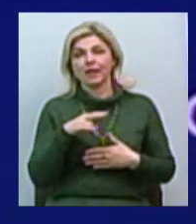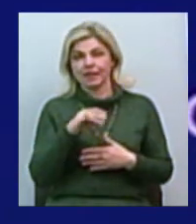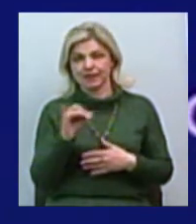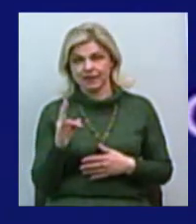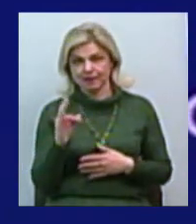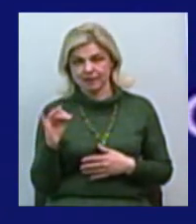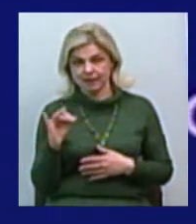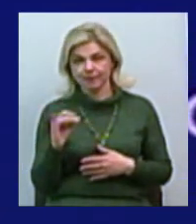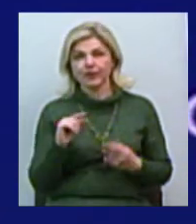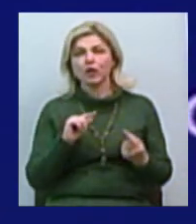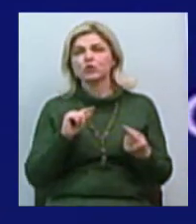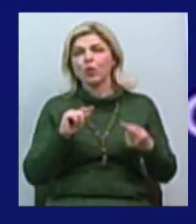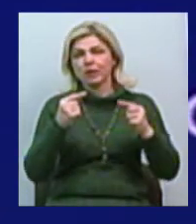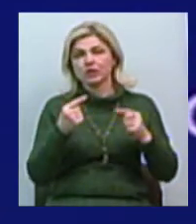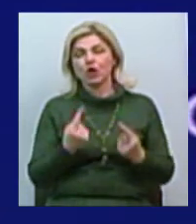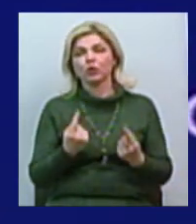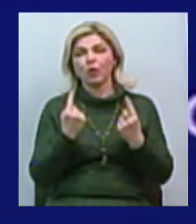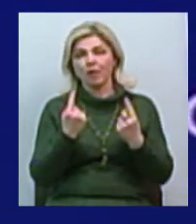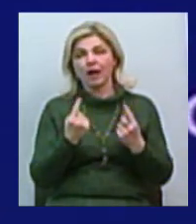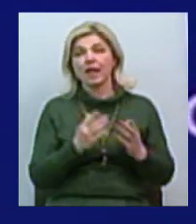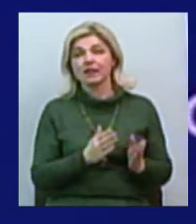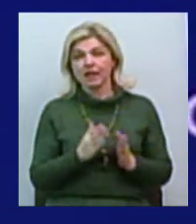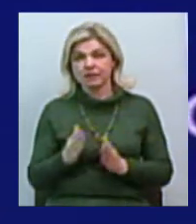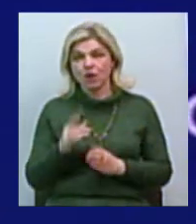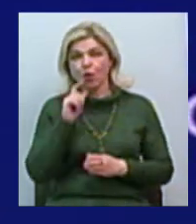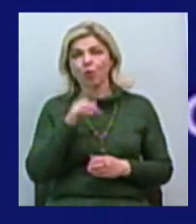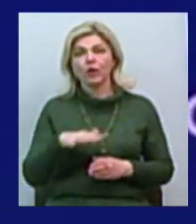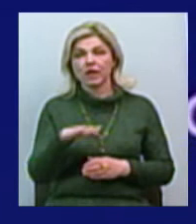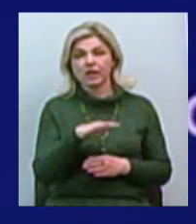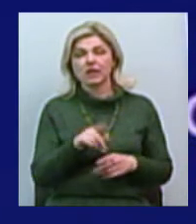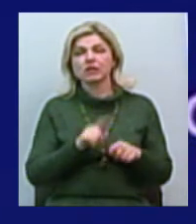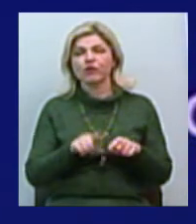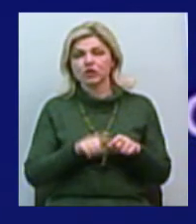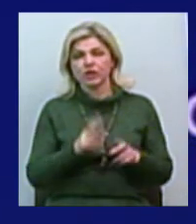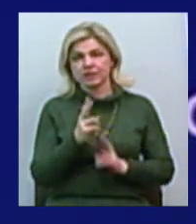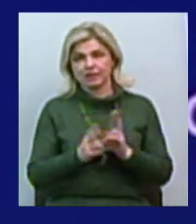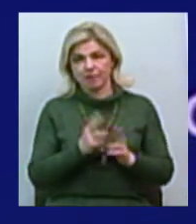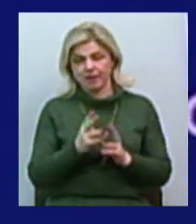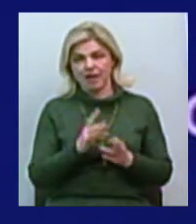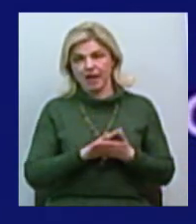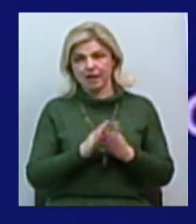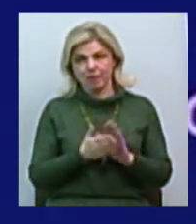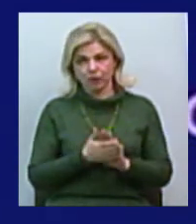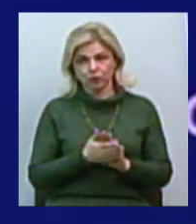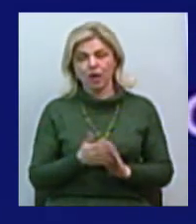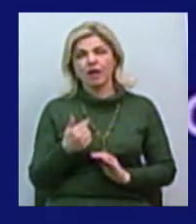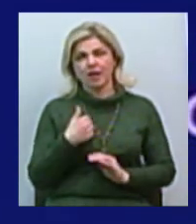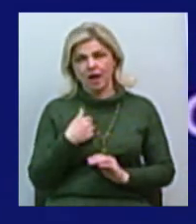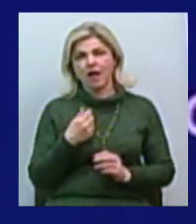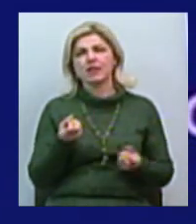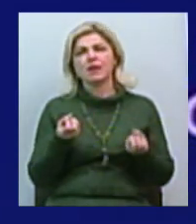всупереч глобальні тенденції Україна пришвидшує зміну клімату. Я намисно